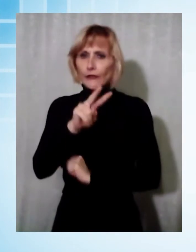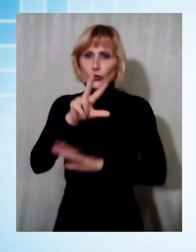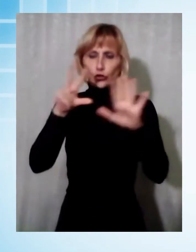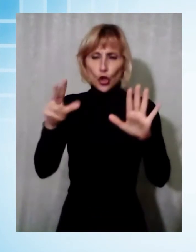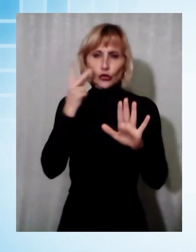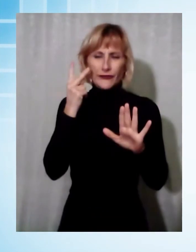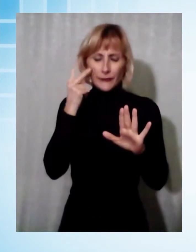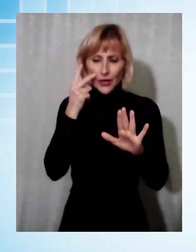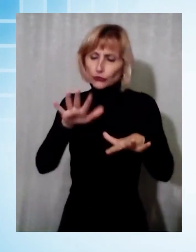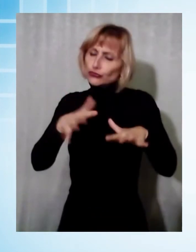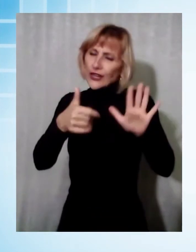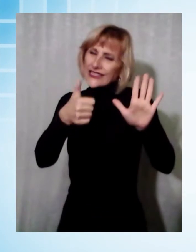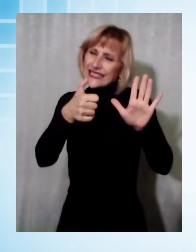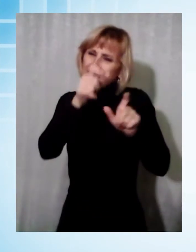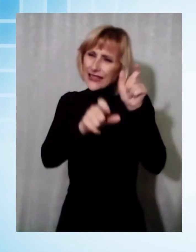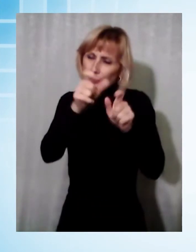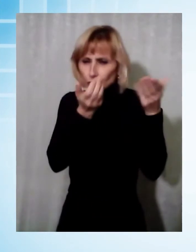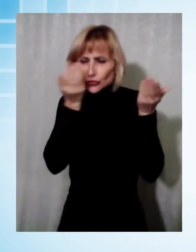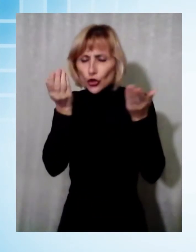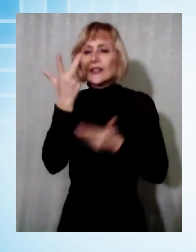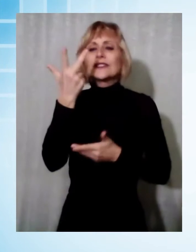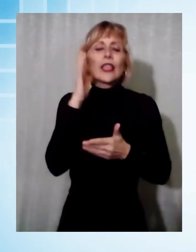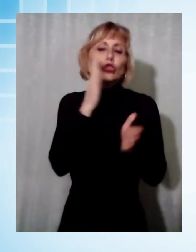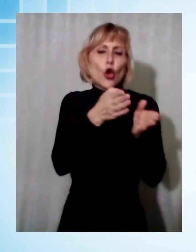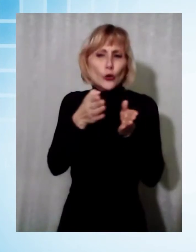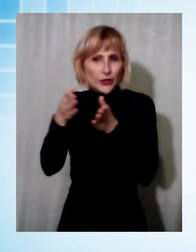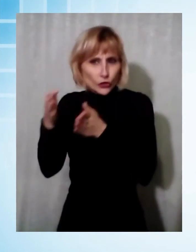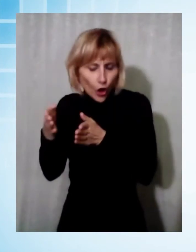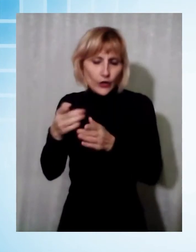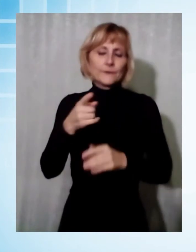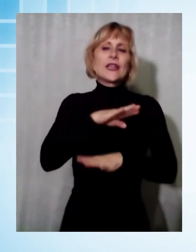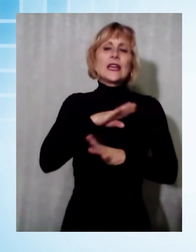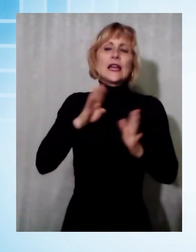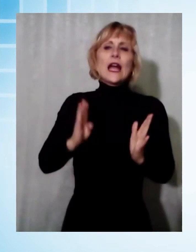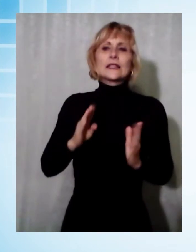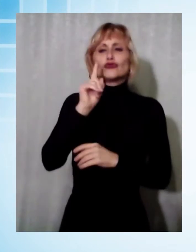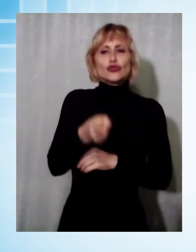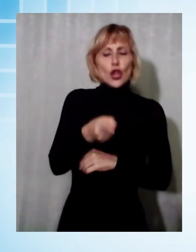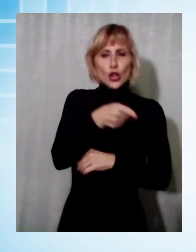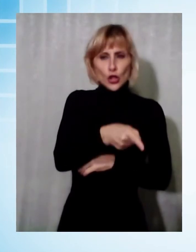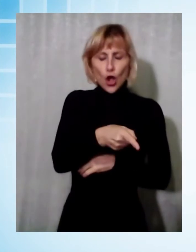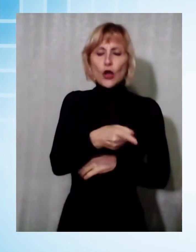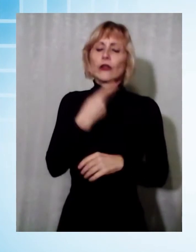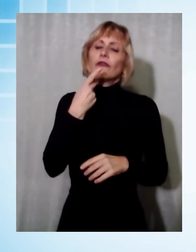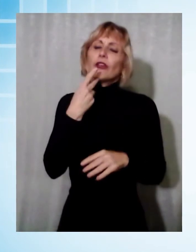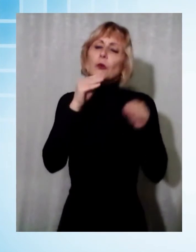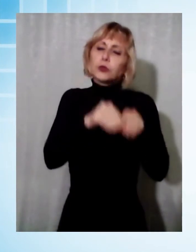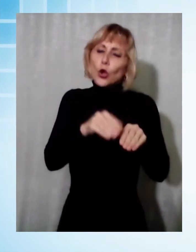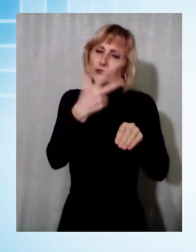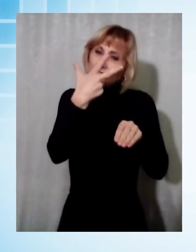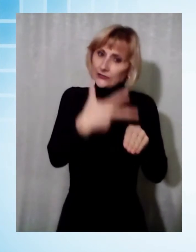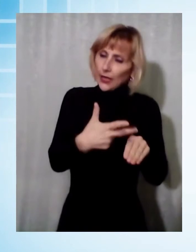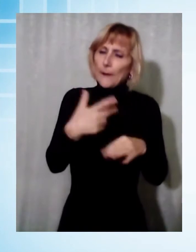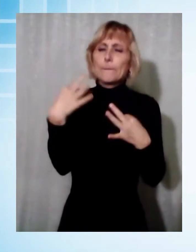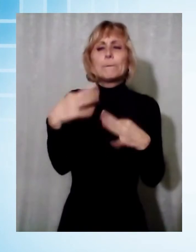persone sono state ospitate nei tre dormitori. Per l'assessore Giglioli si tratta di presidi preziosi, ancora di più in questa fase di